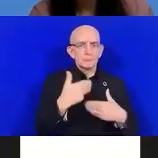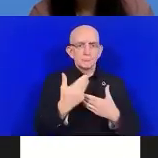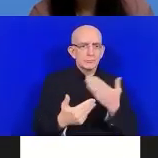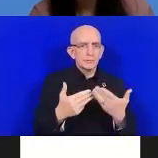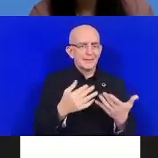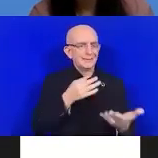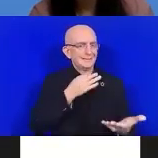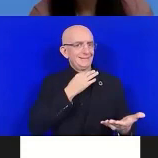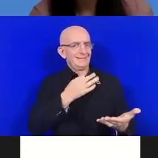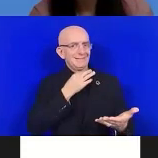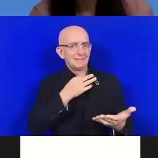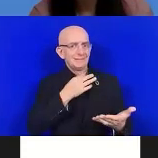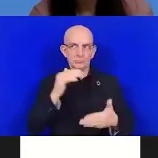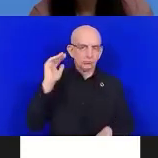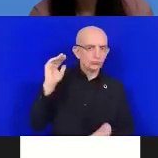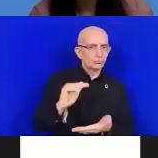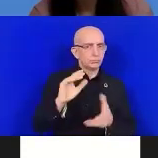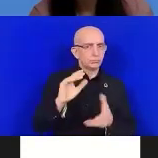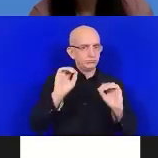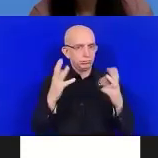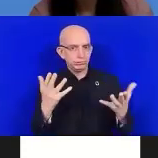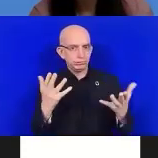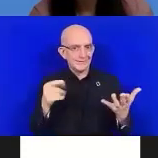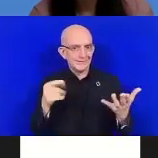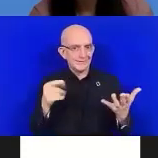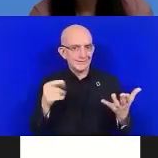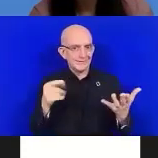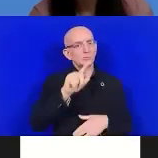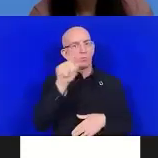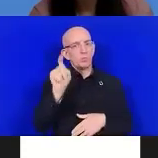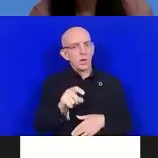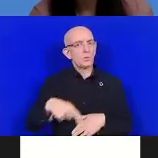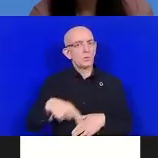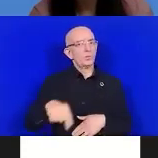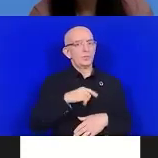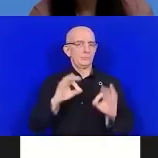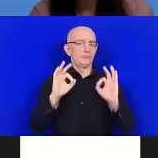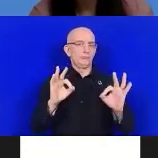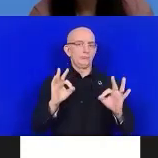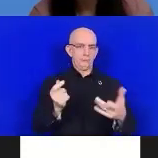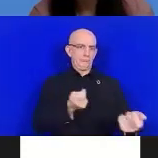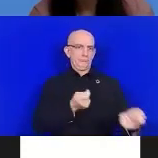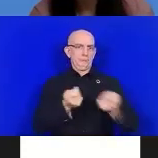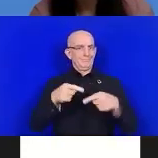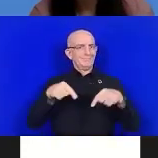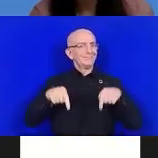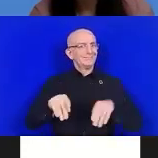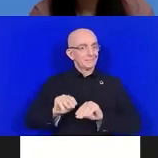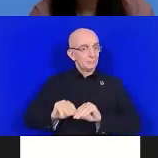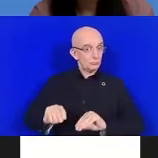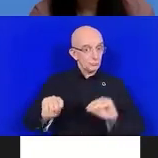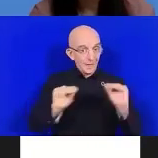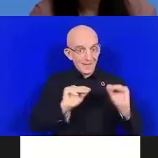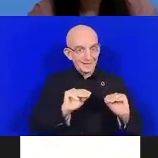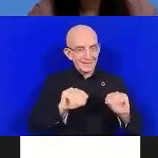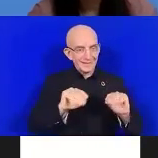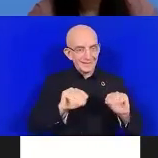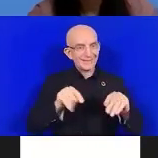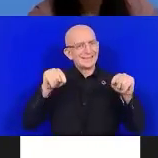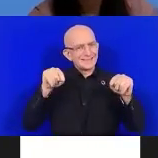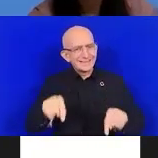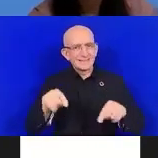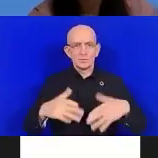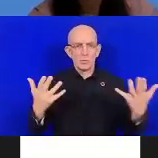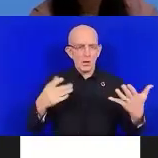outils comme les annexes pour l'inclusion des personnes en situation de handicap comme faisant partie du tableau de